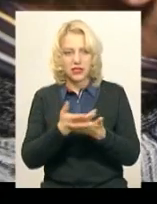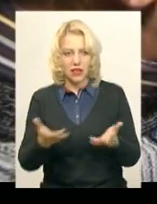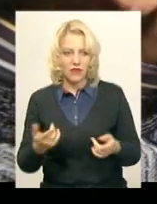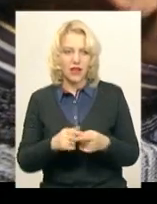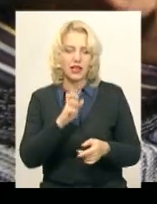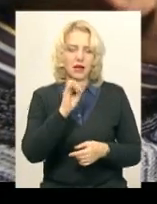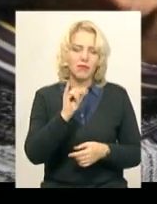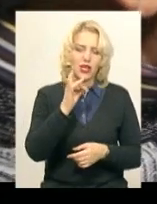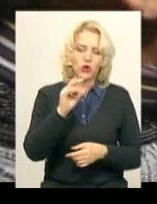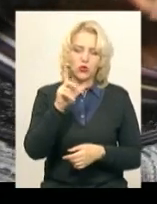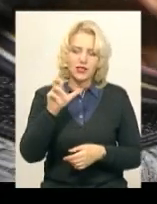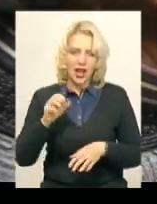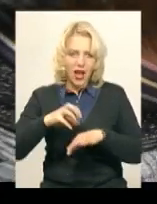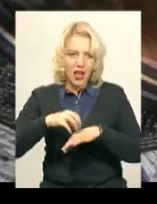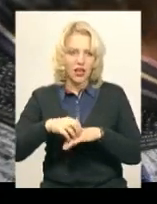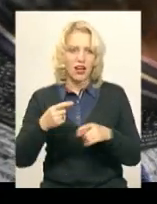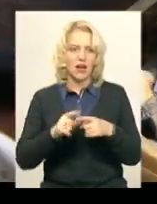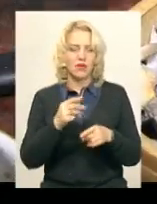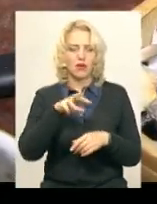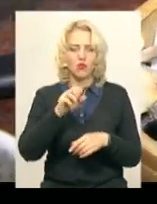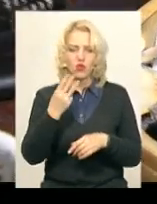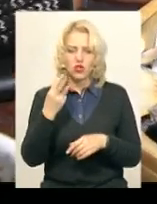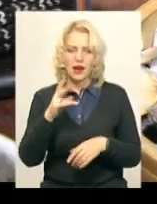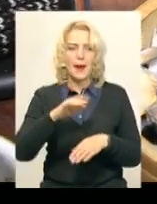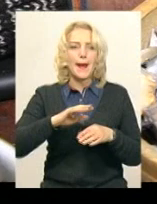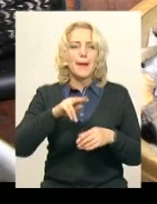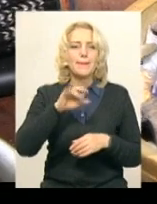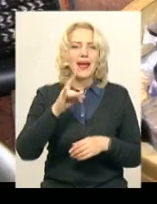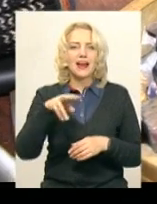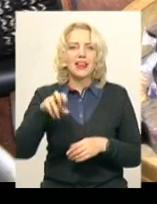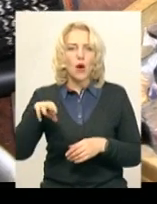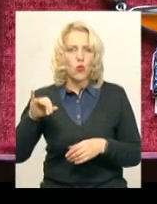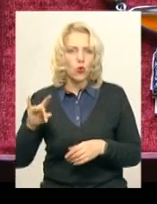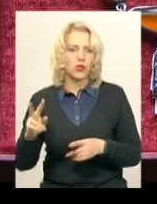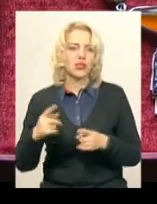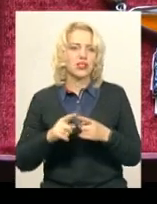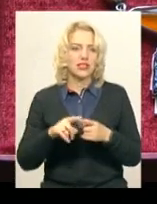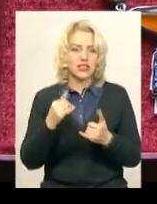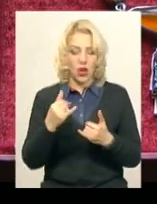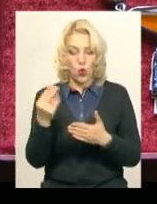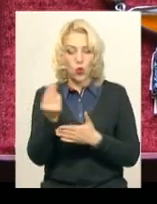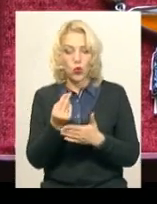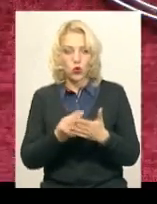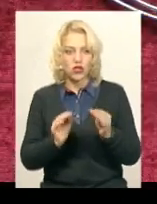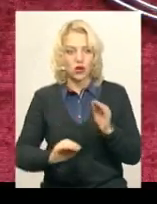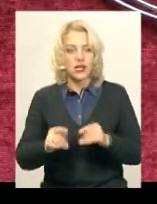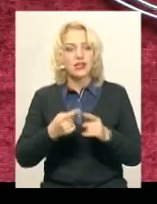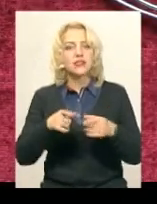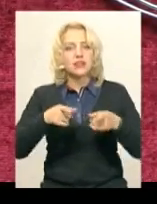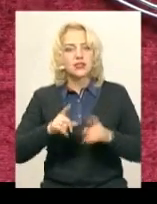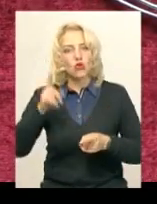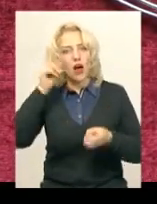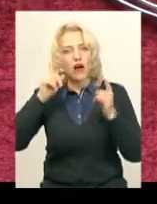бірюза, використані мушлі та окремо їхній перламутр. Саме зараз художник складає нову композицію. Це дійсно авторські роботи. Коли